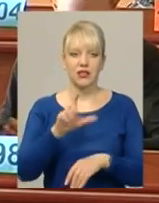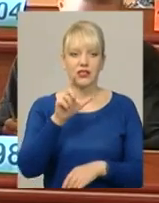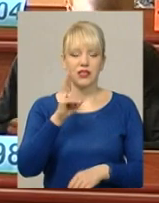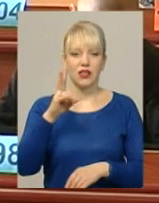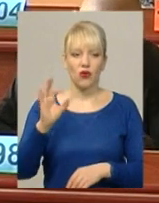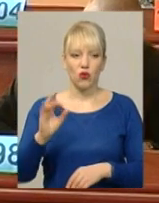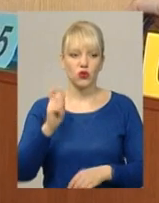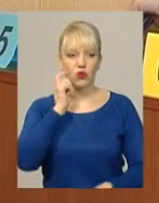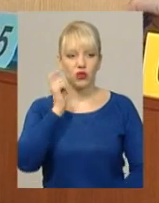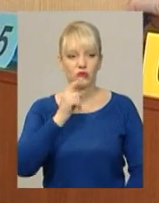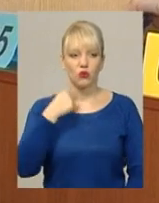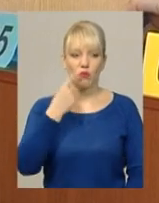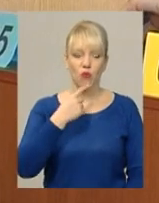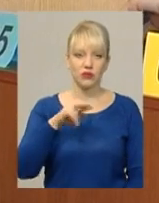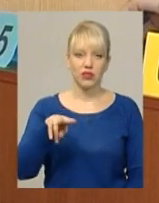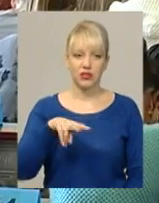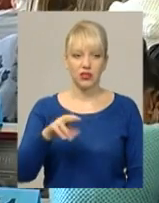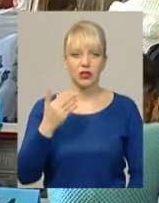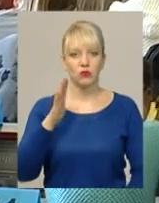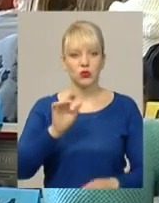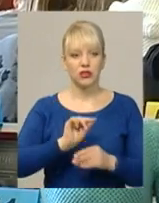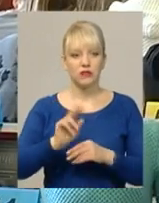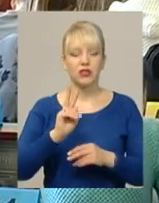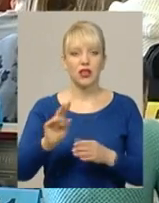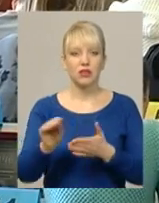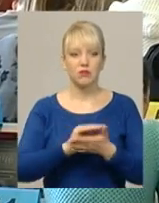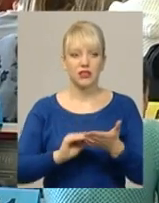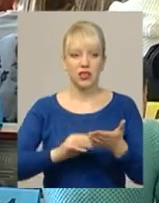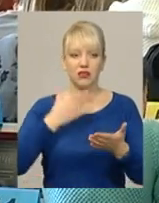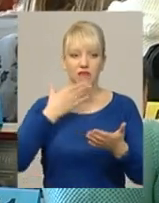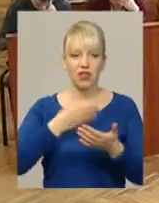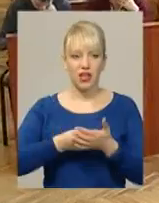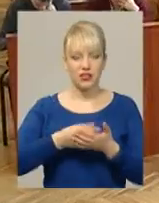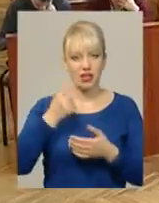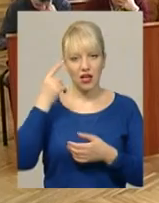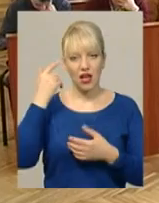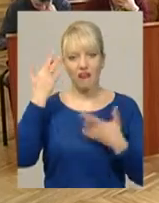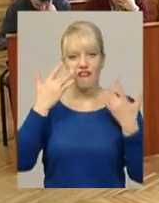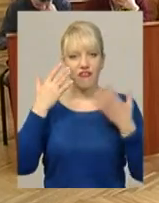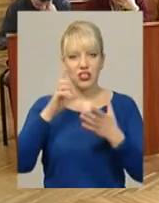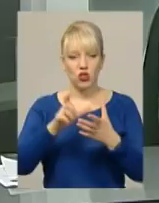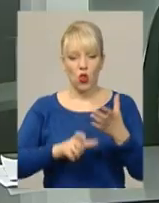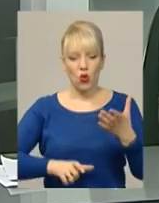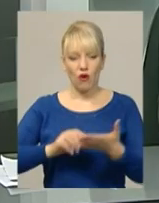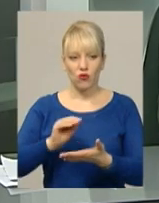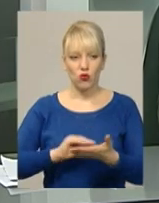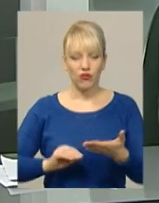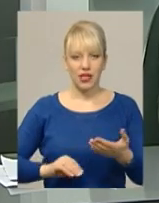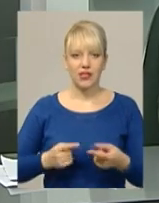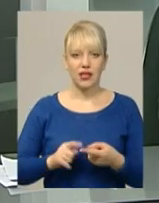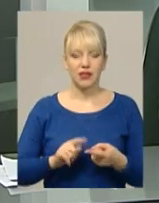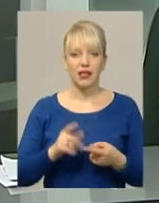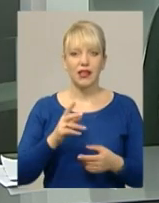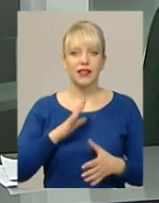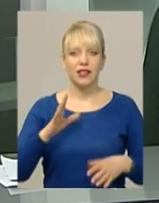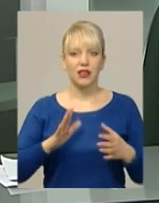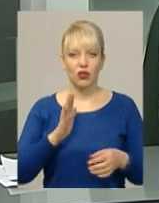української мови та літератури. Їх навчатимуть, як писати власне висловлювання. Тренінг розпочнеться о 10-й ранку у 4-му